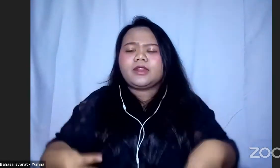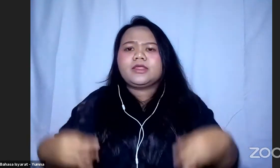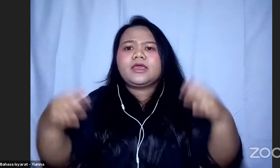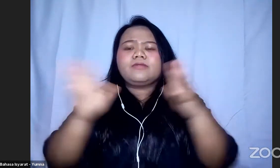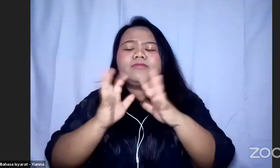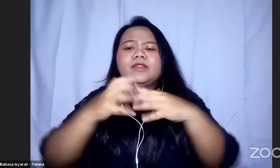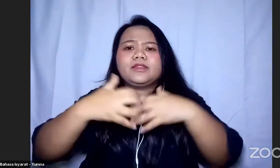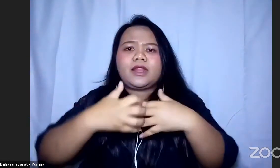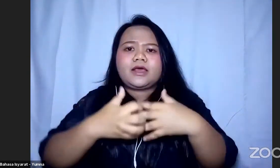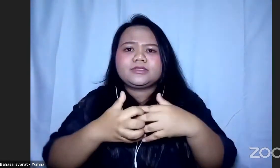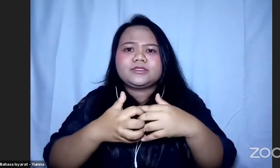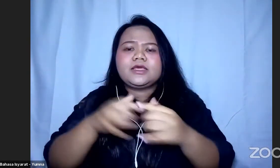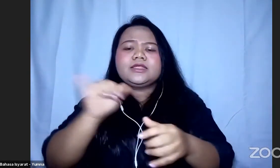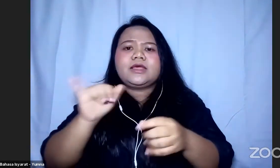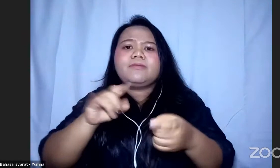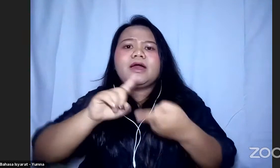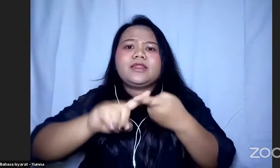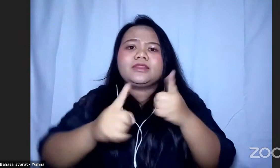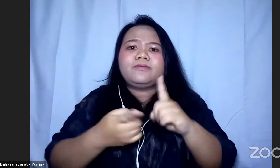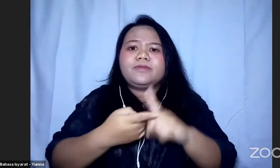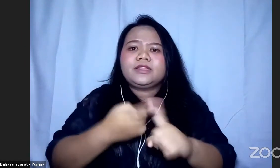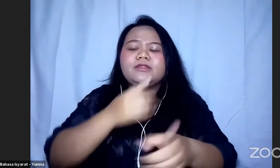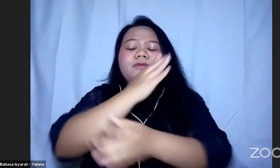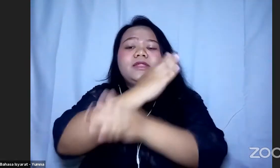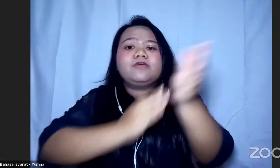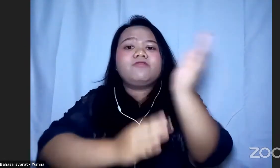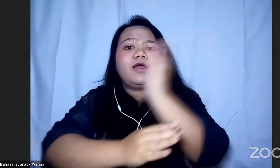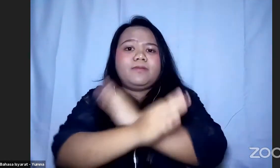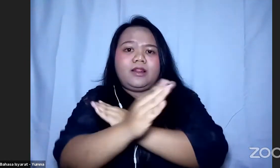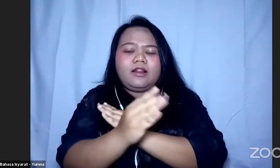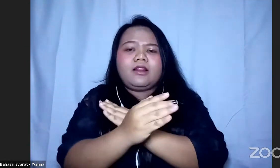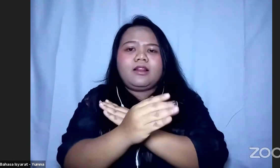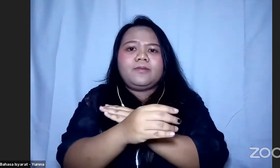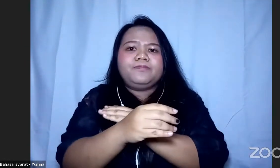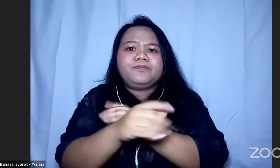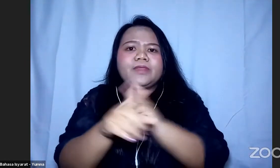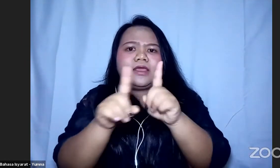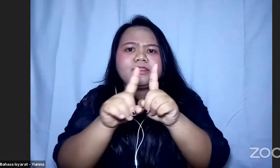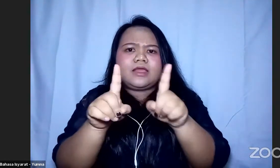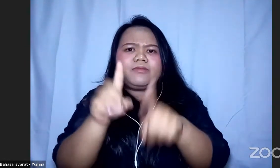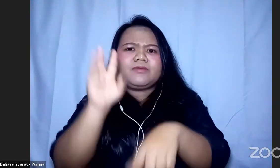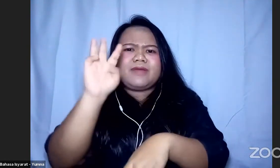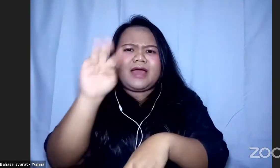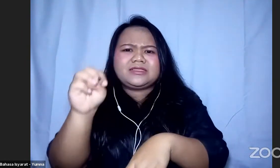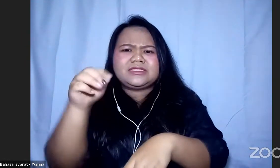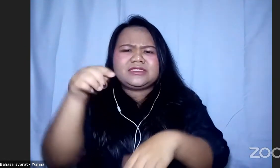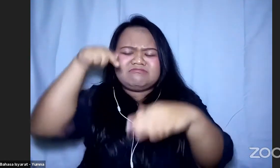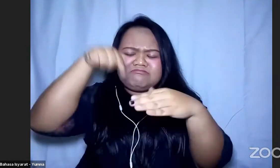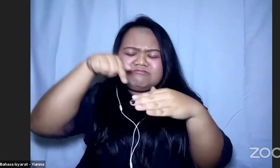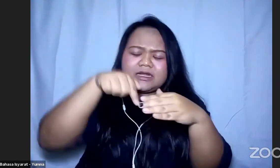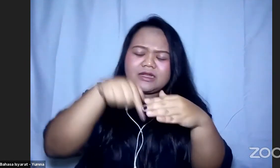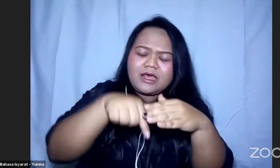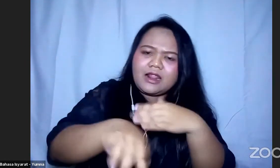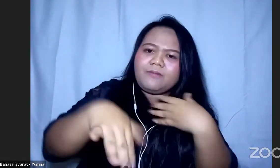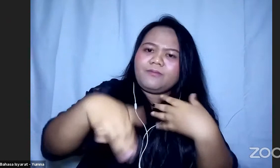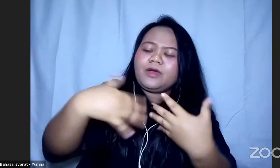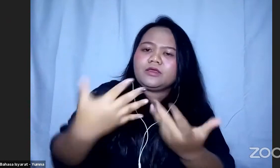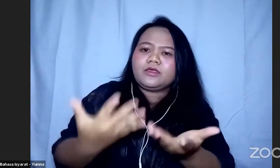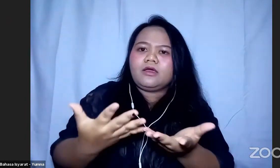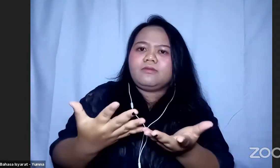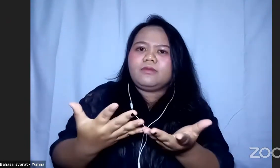dengan kawan-kawan dengan disabilitas tetapi yang masih perlu kita perdalam nanti adalah bagaimana